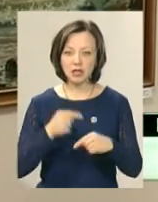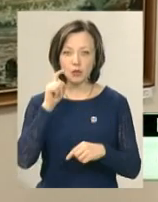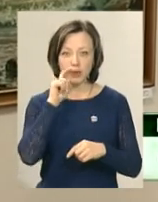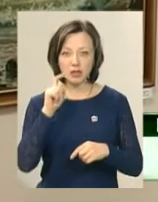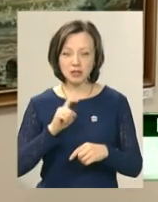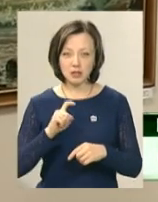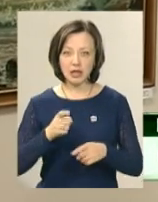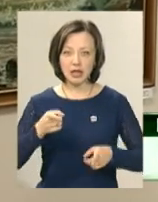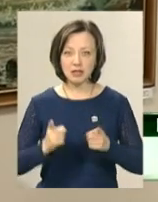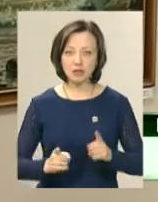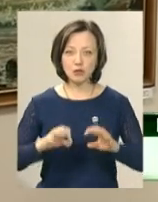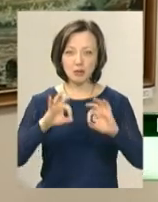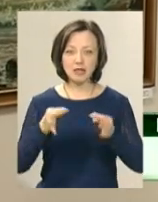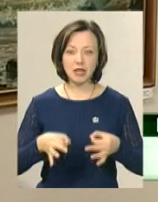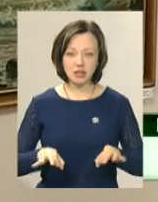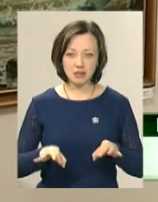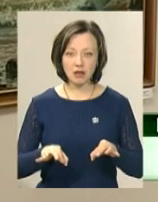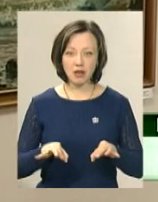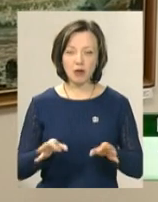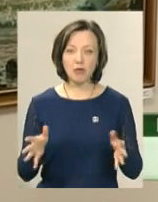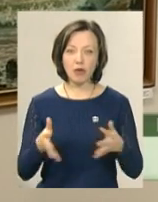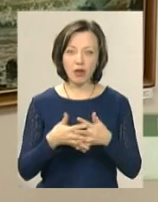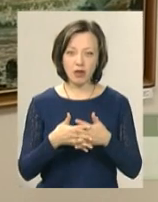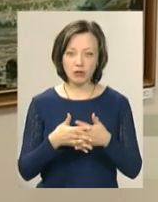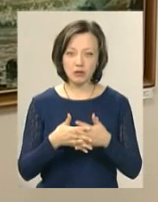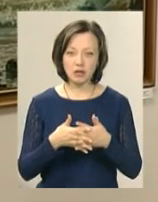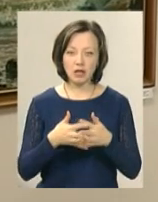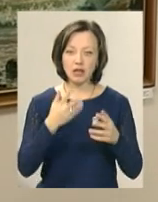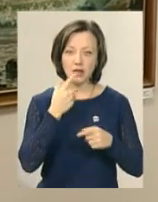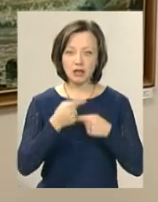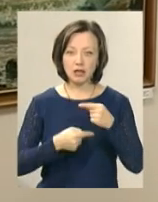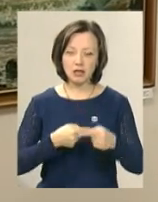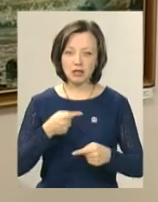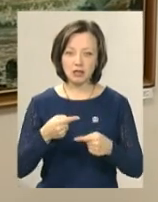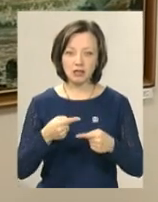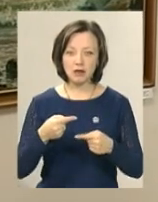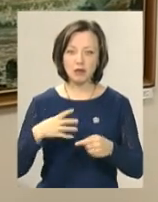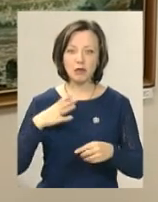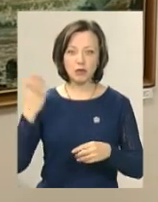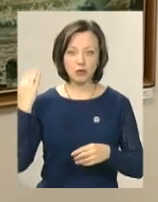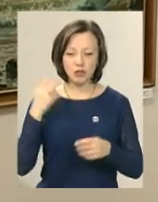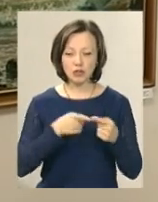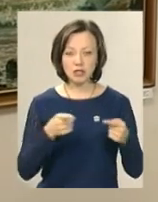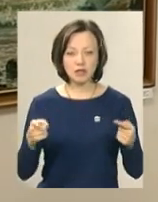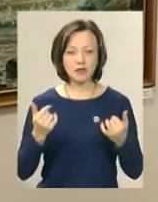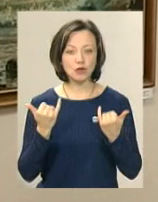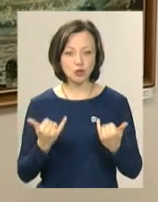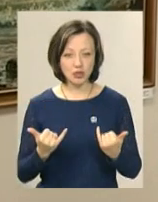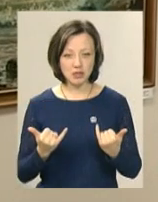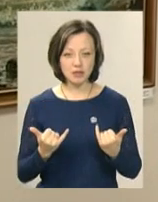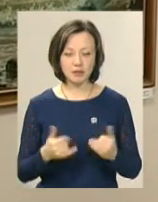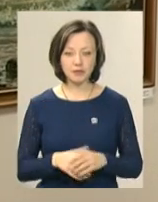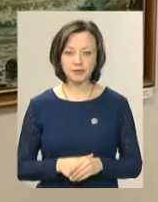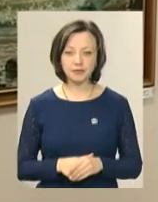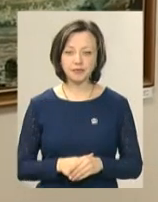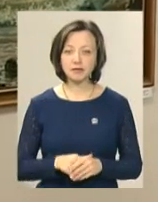реалістичного мистецтва. В них поєднулися і традиції минулих часів, і сучасне світобачення.